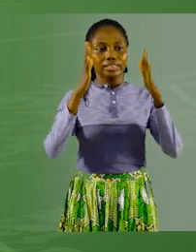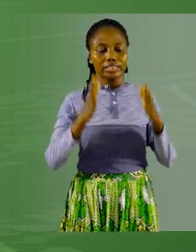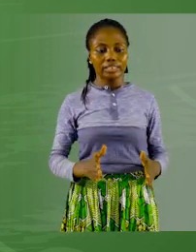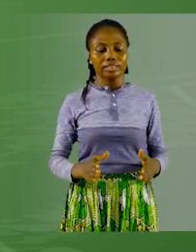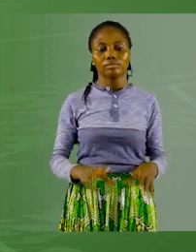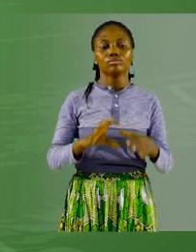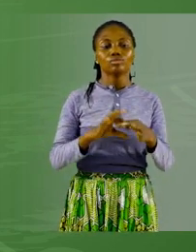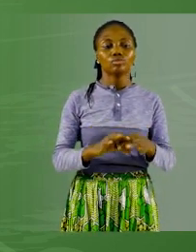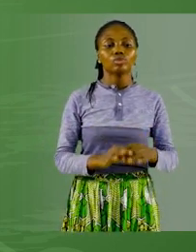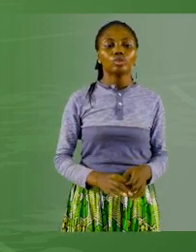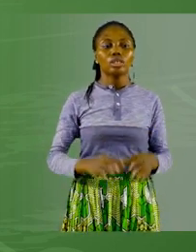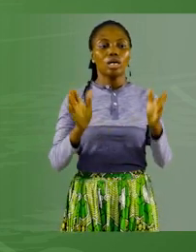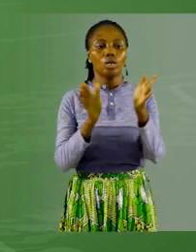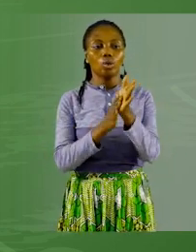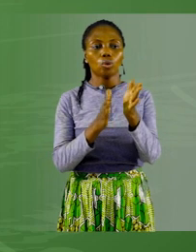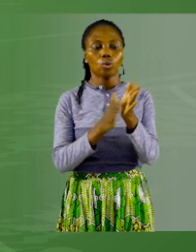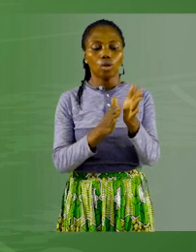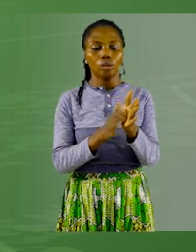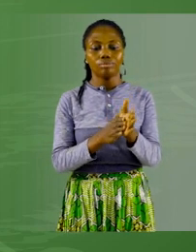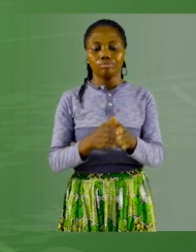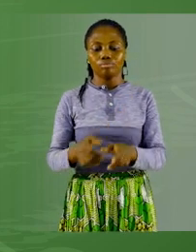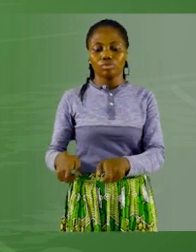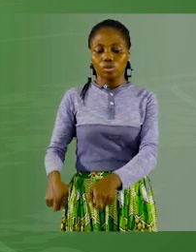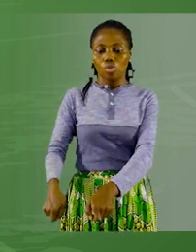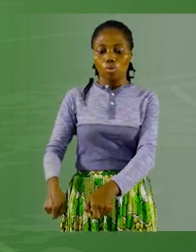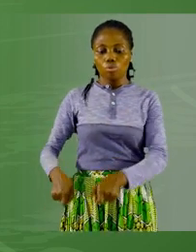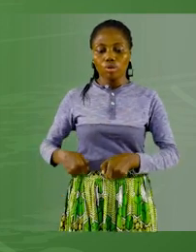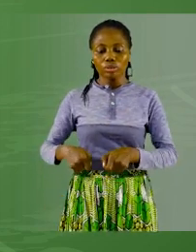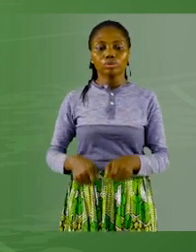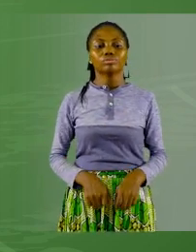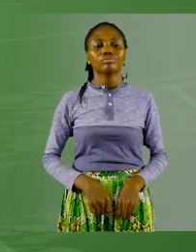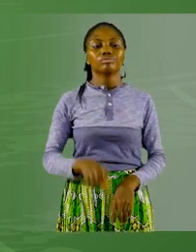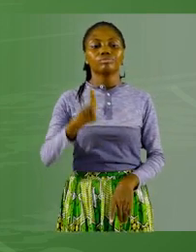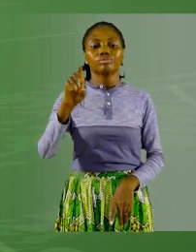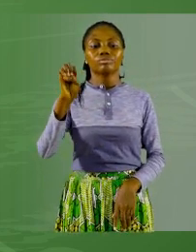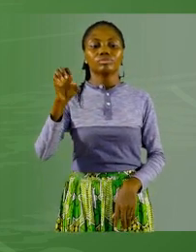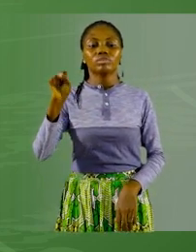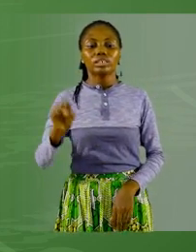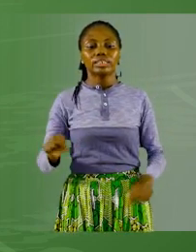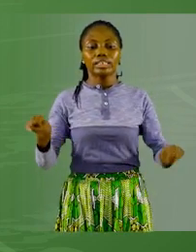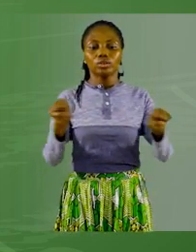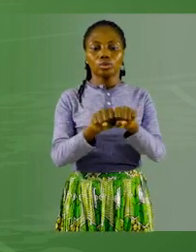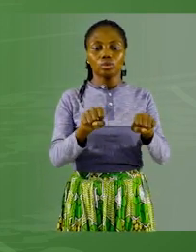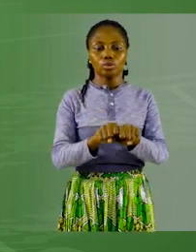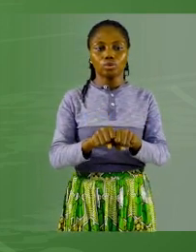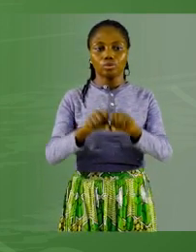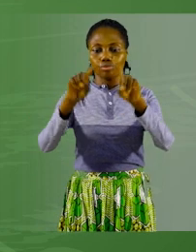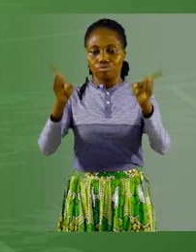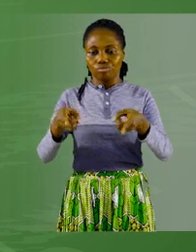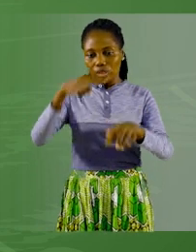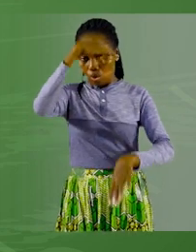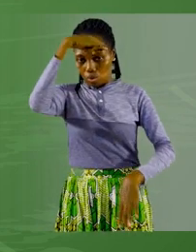La première phrase. La directrice de l'école porte des chaussures